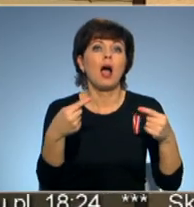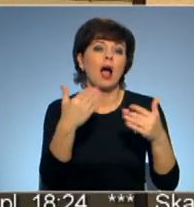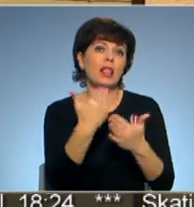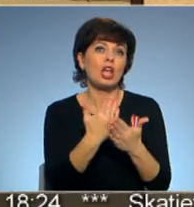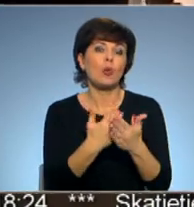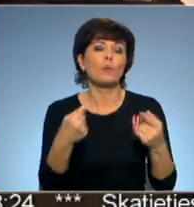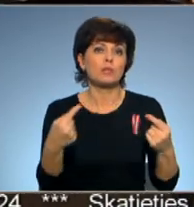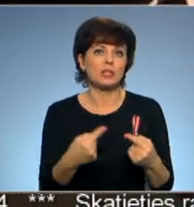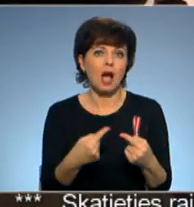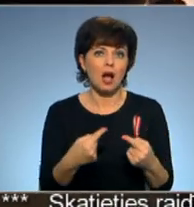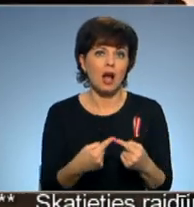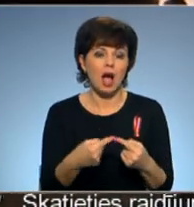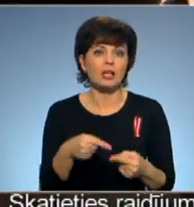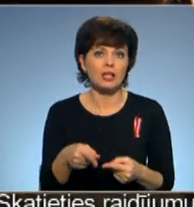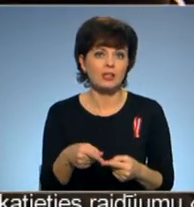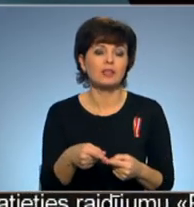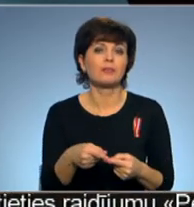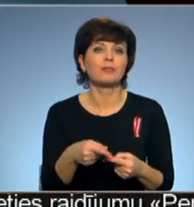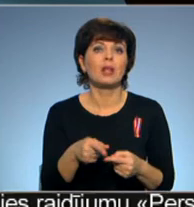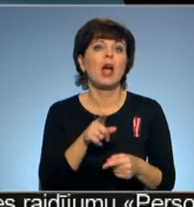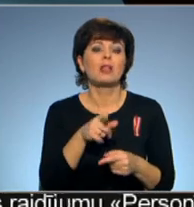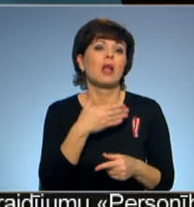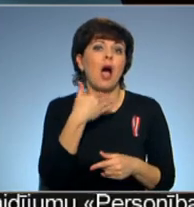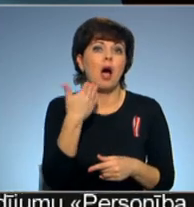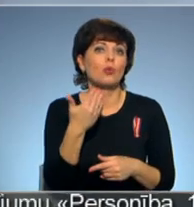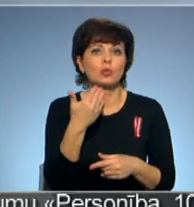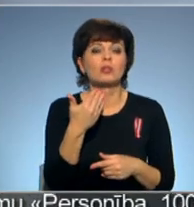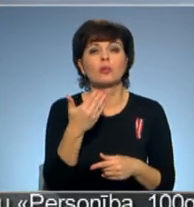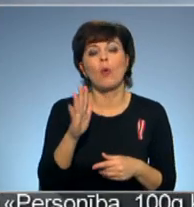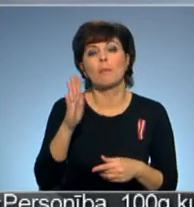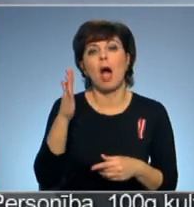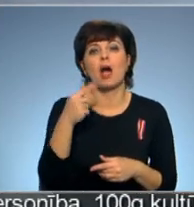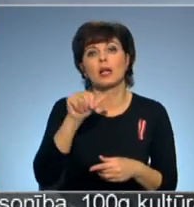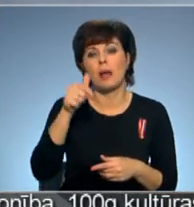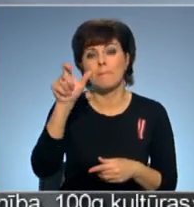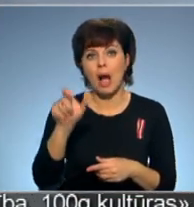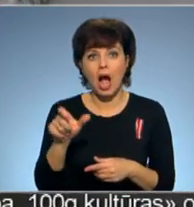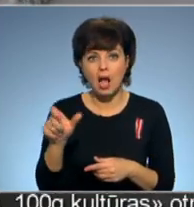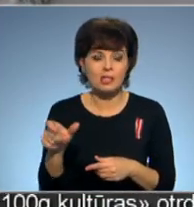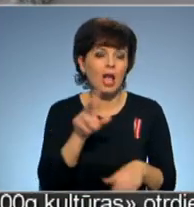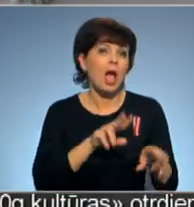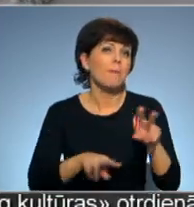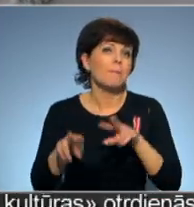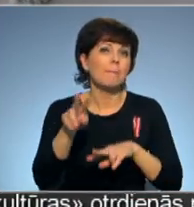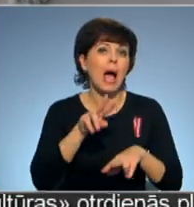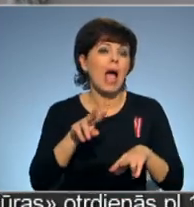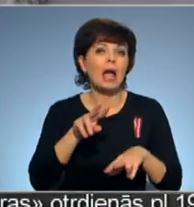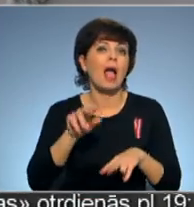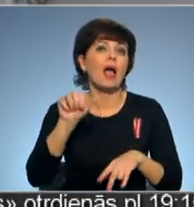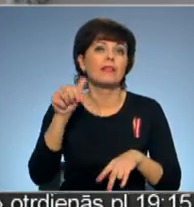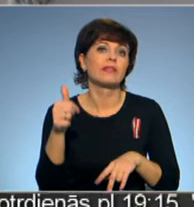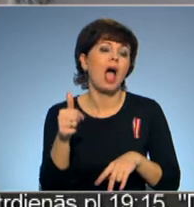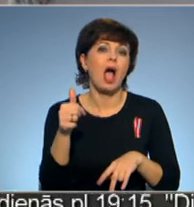tas ir dievs, savas vārdā kosmos, un tas ir dievs, ko atēlo mākslinieki. Es meklēju tādu stēlus, kas man